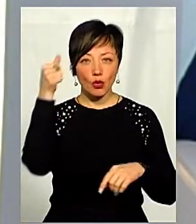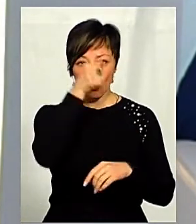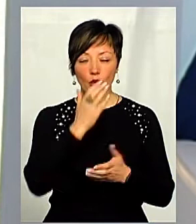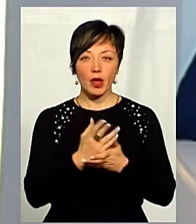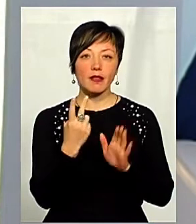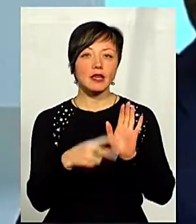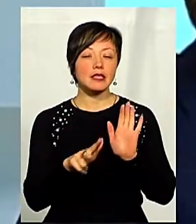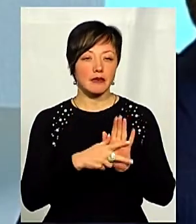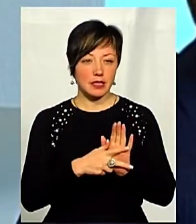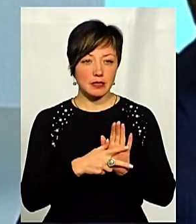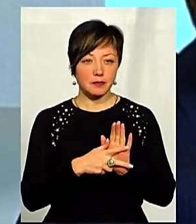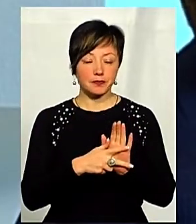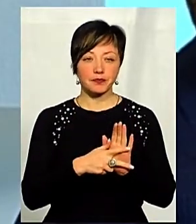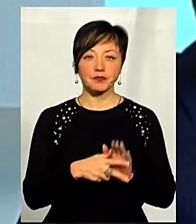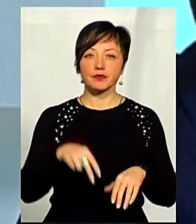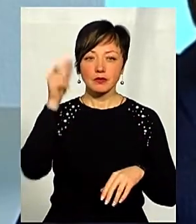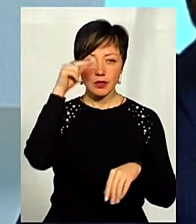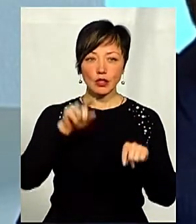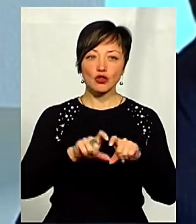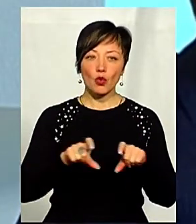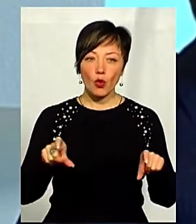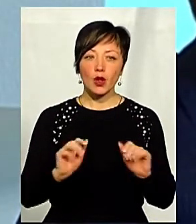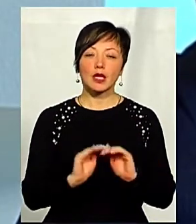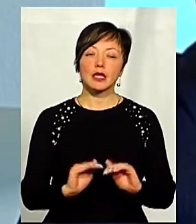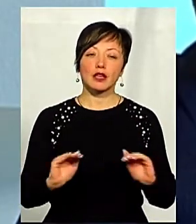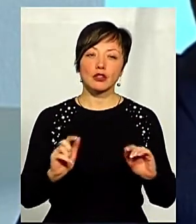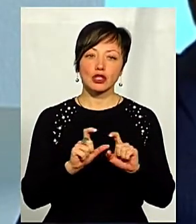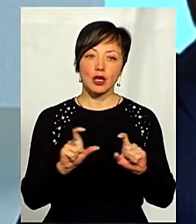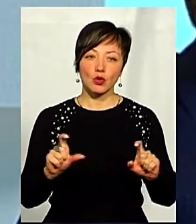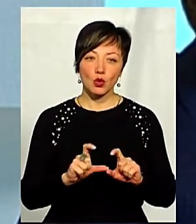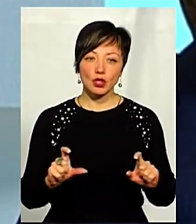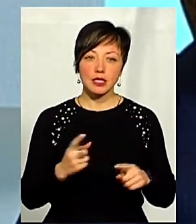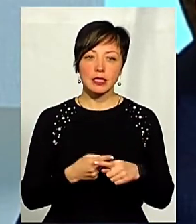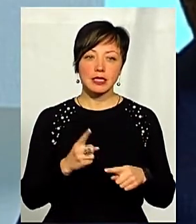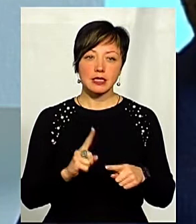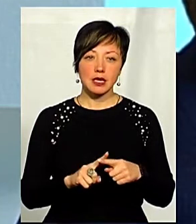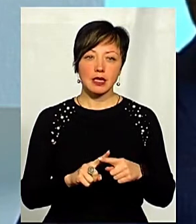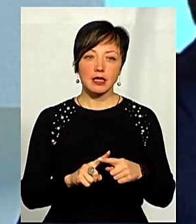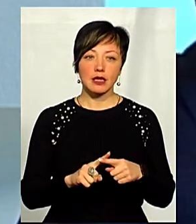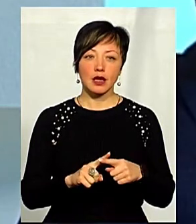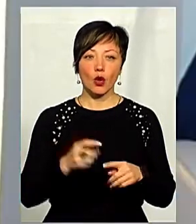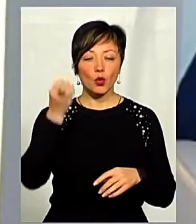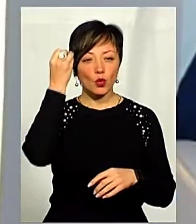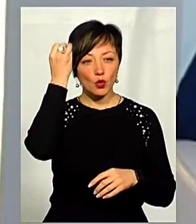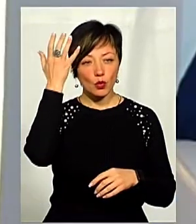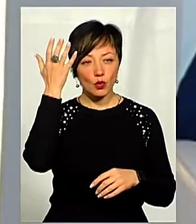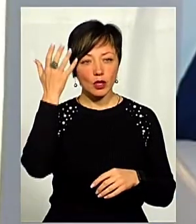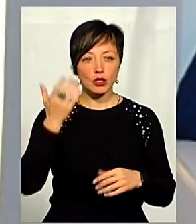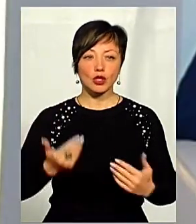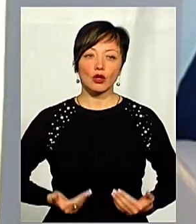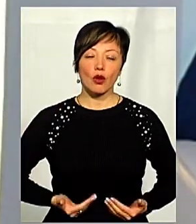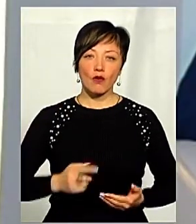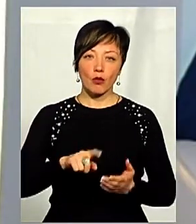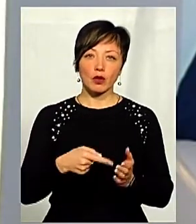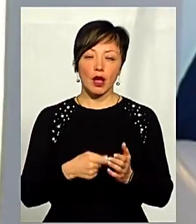року, їх є 28. Це і школи, це і дитячі садочки, це і заклади культури, житлово